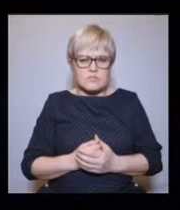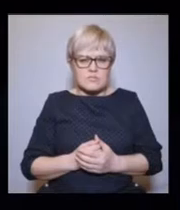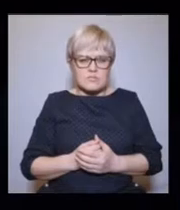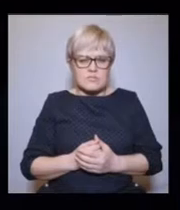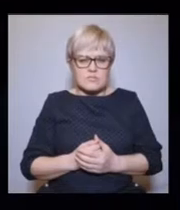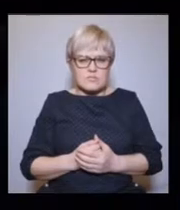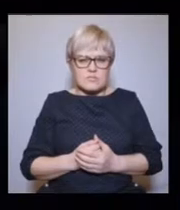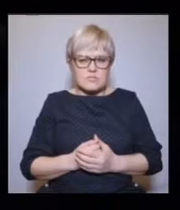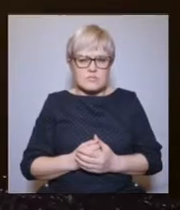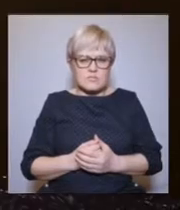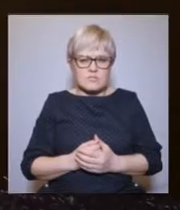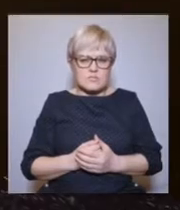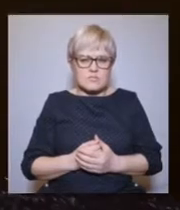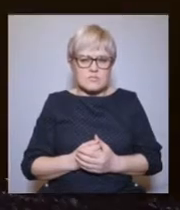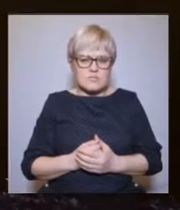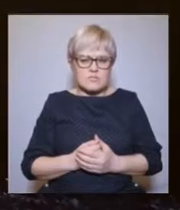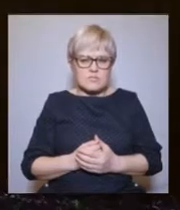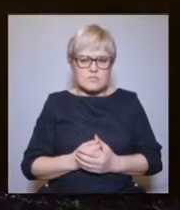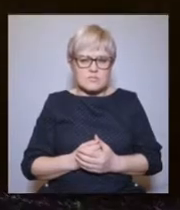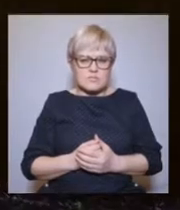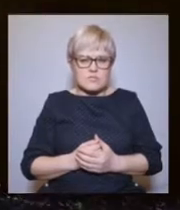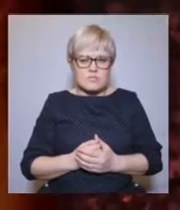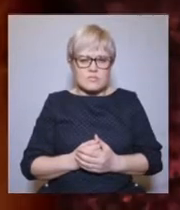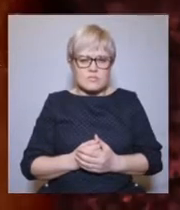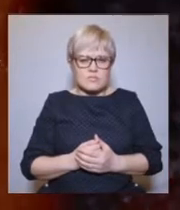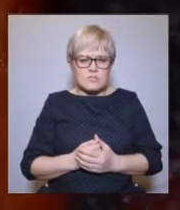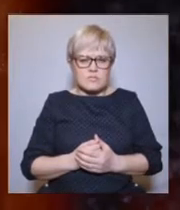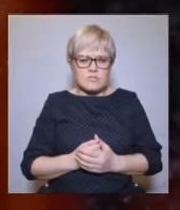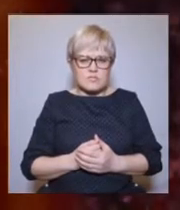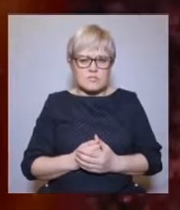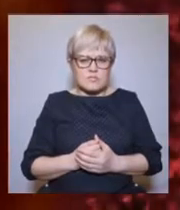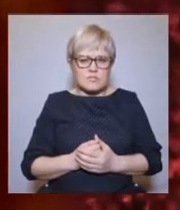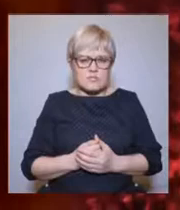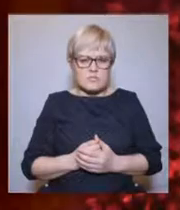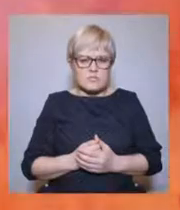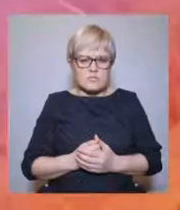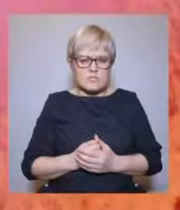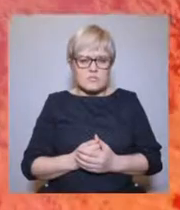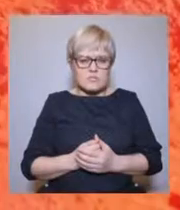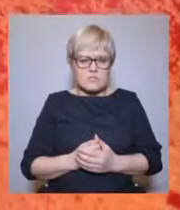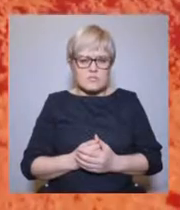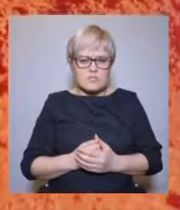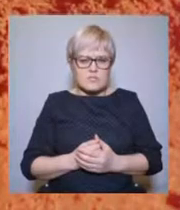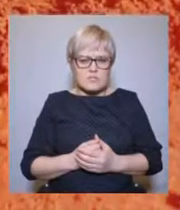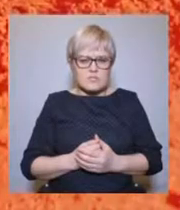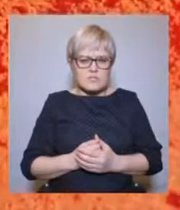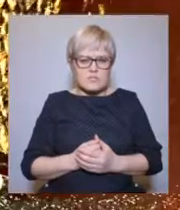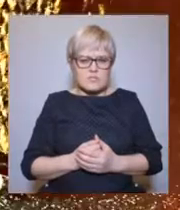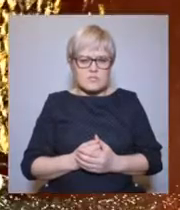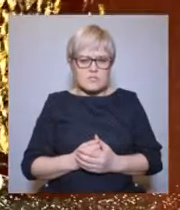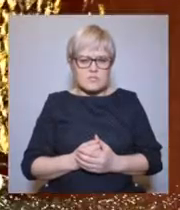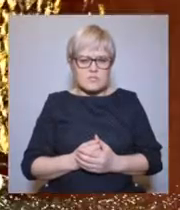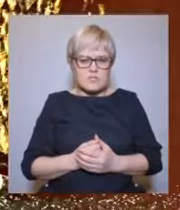О, здесь такие битвы были, тут и тысячи там наконечников стрел, тут сражались, короче, сражения, тут